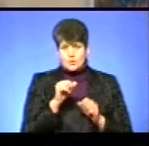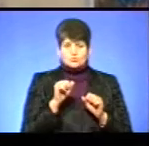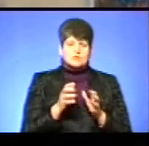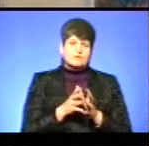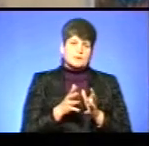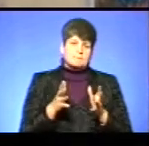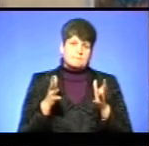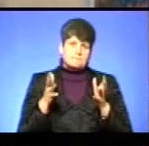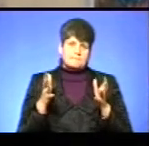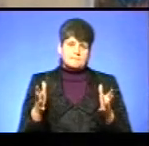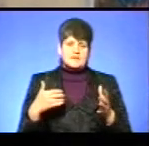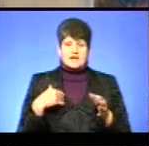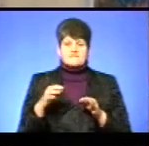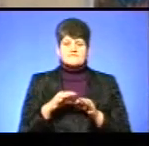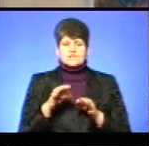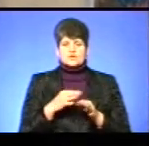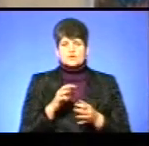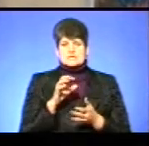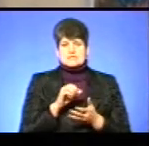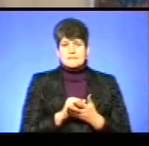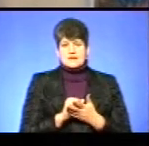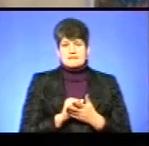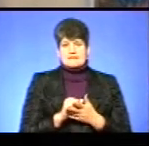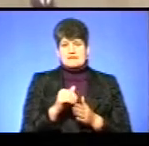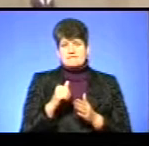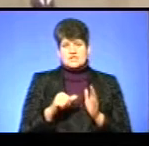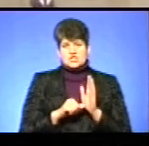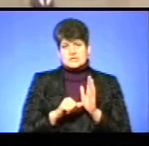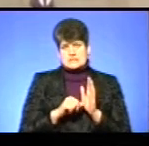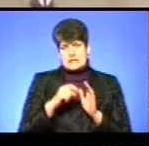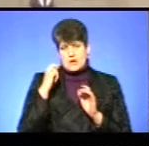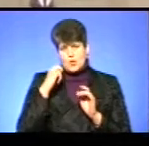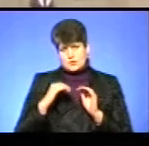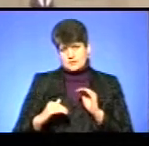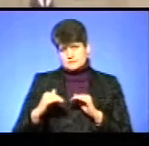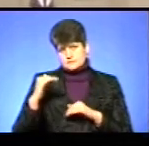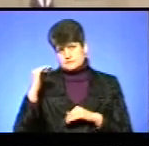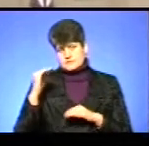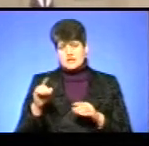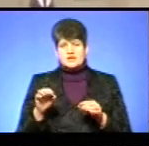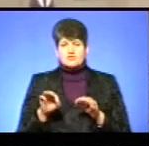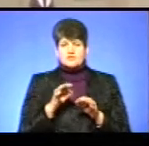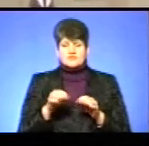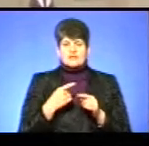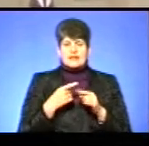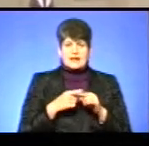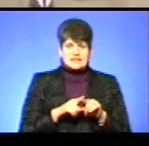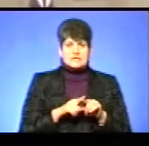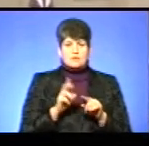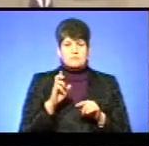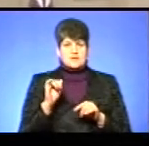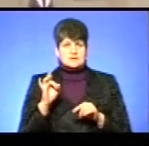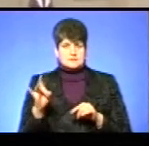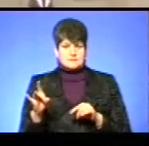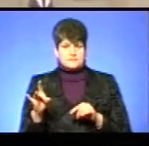більше, тому що я вишивкою займаюся від 6 років. Вишивки хрестиком, бісером, також